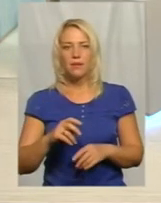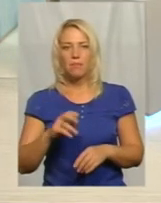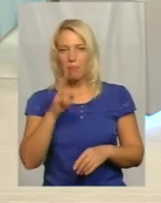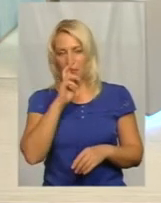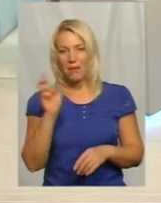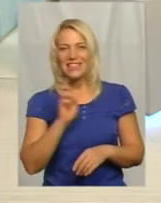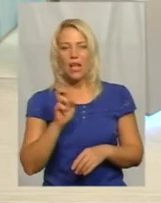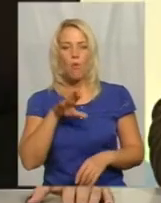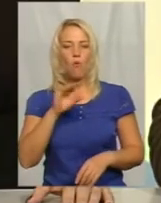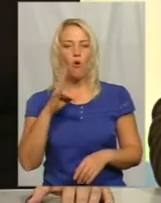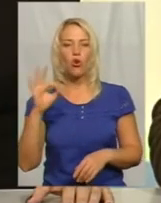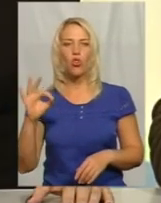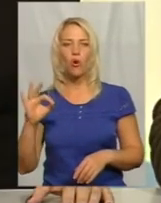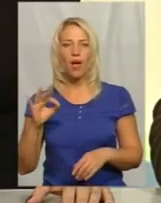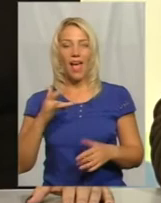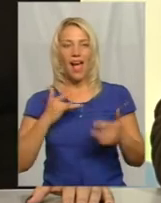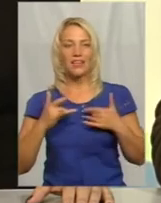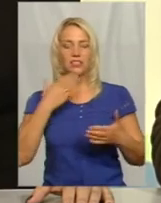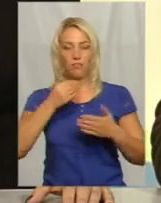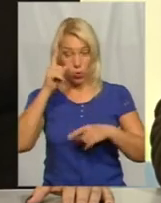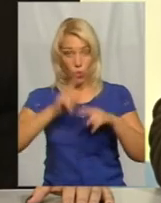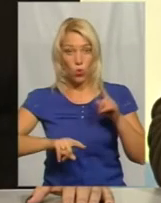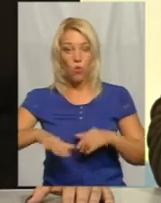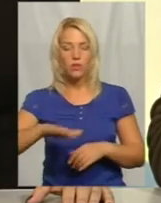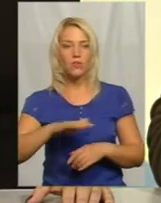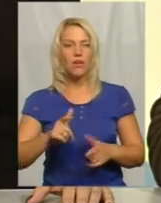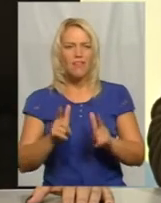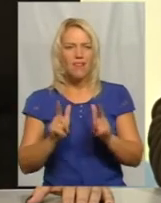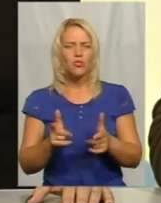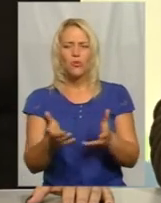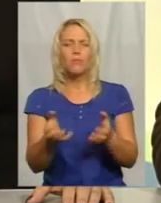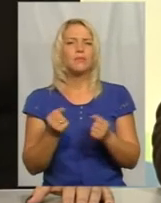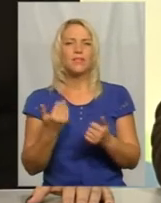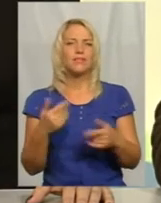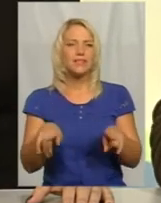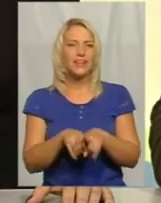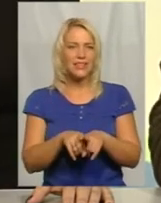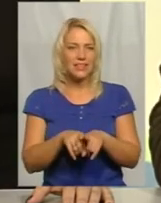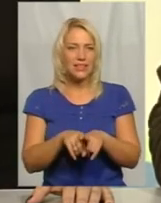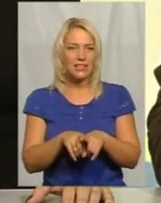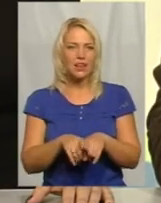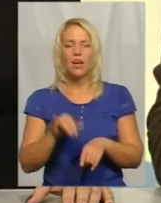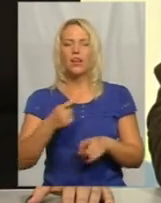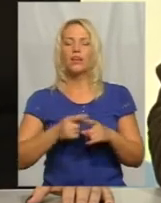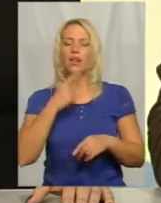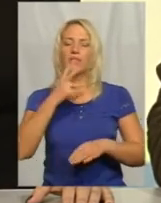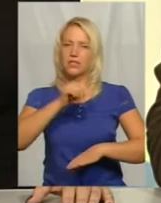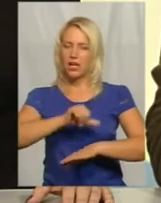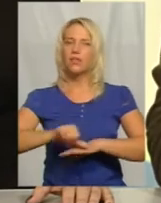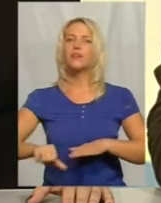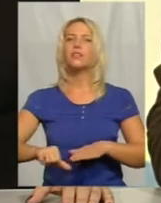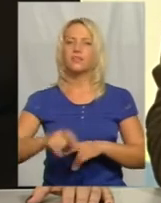порноактрисой свою родину, готовую принимать такие подробности, там он описывал, і це говорити за границей,